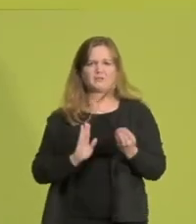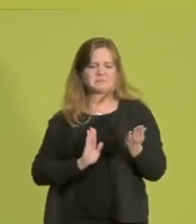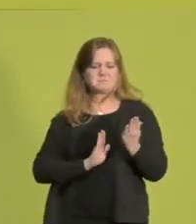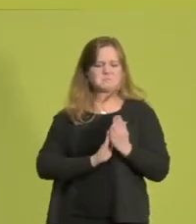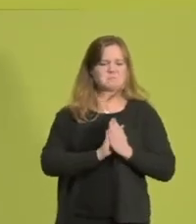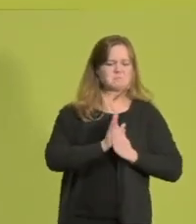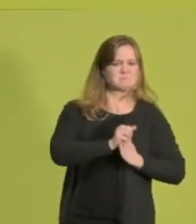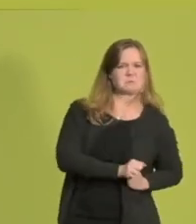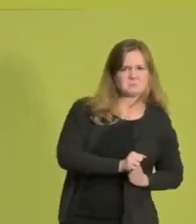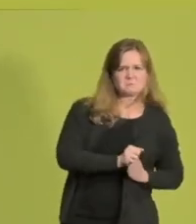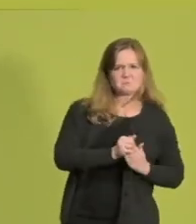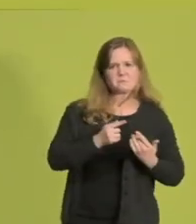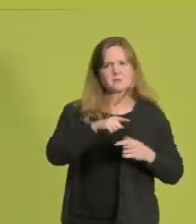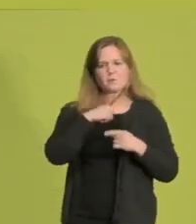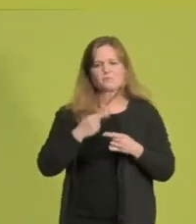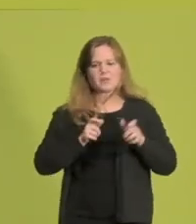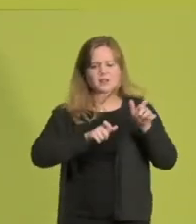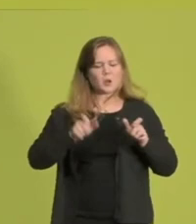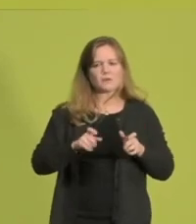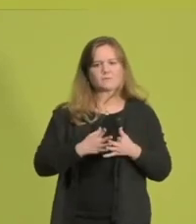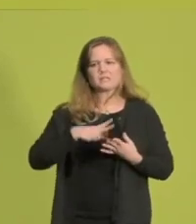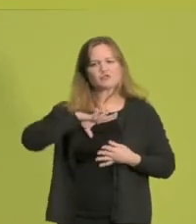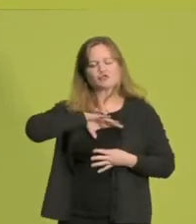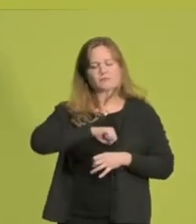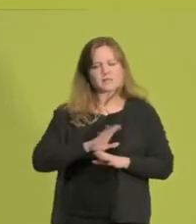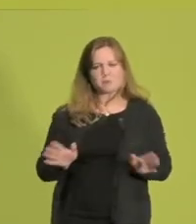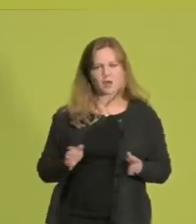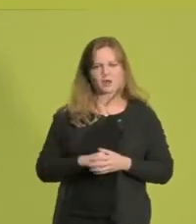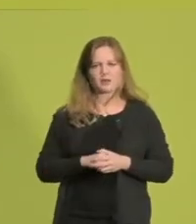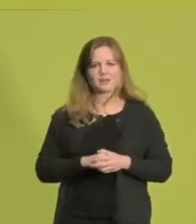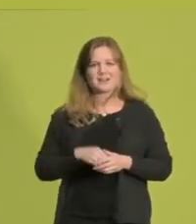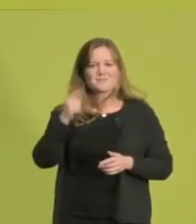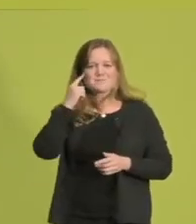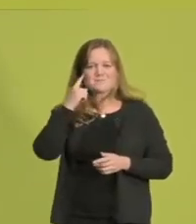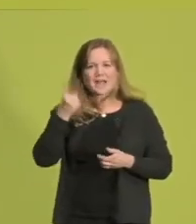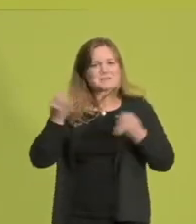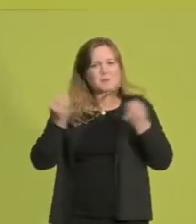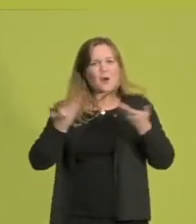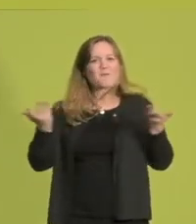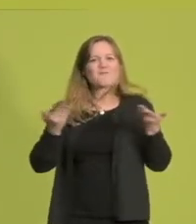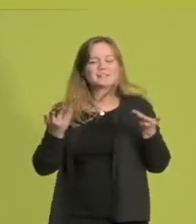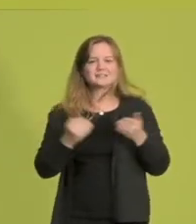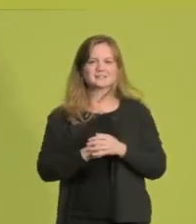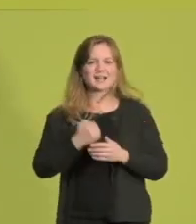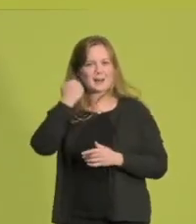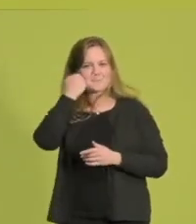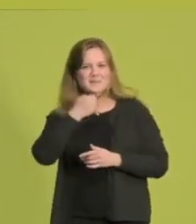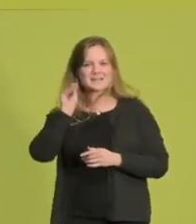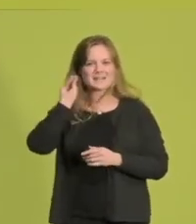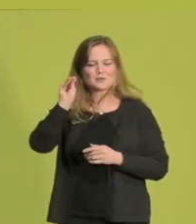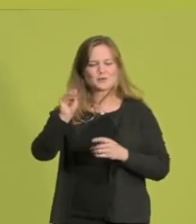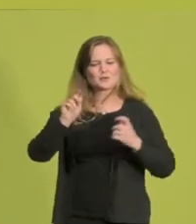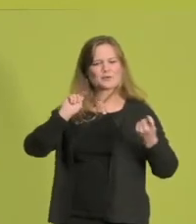zwingen, die die Menschen nicht mehr verkraften können. Wir wissen doch, auf was es ankommt. Lasst uns gestalten